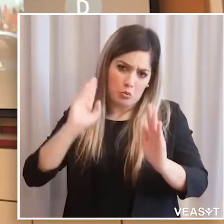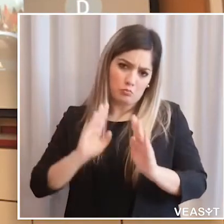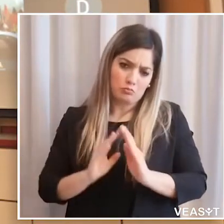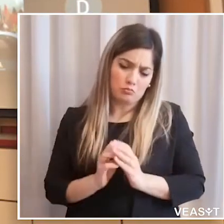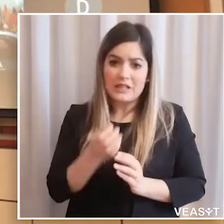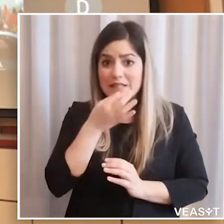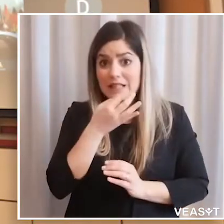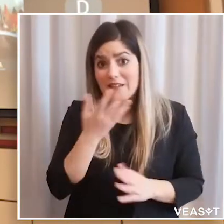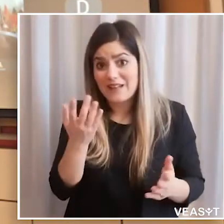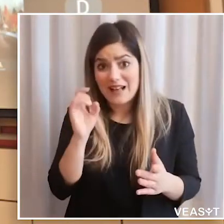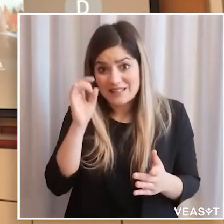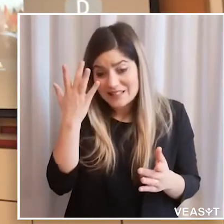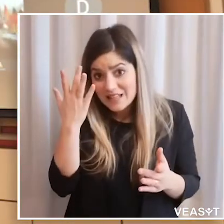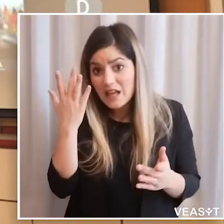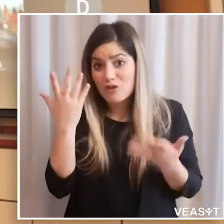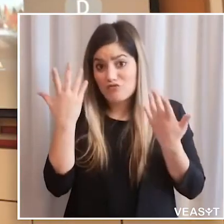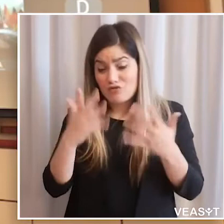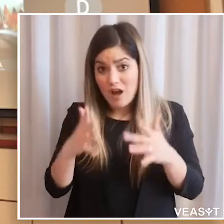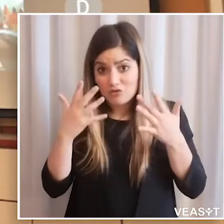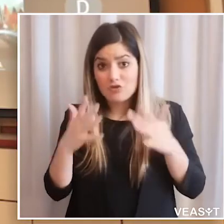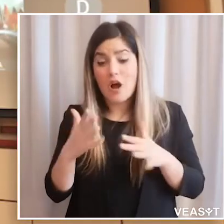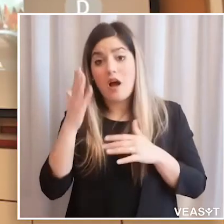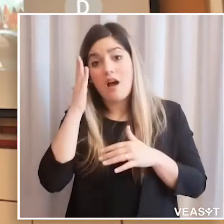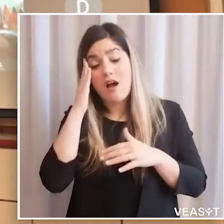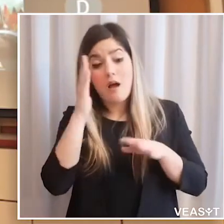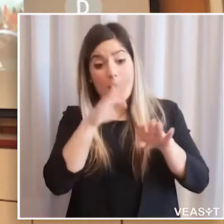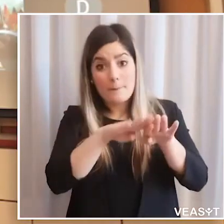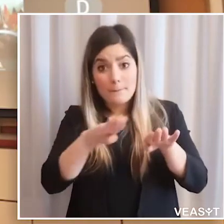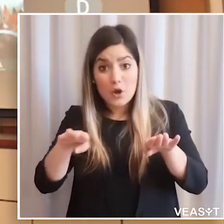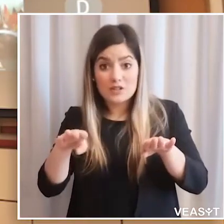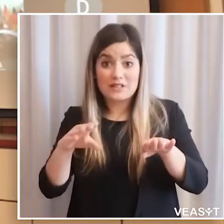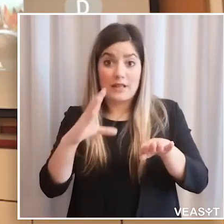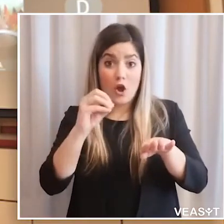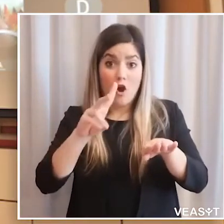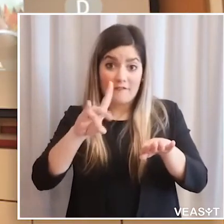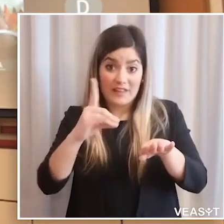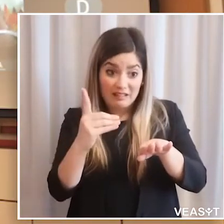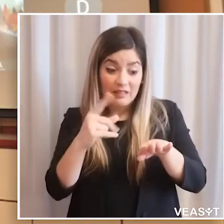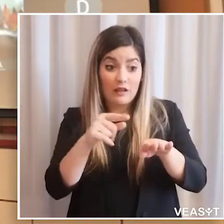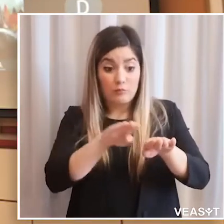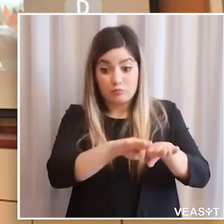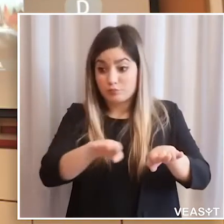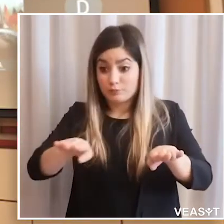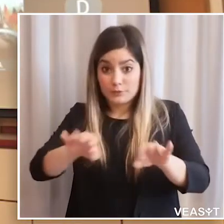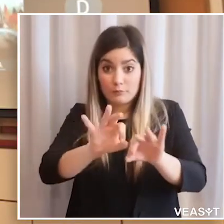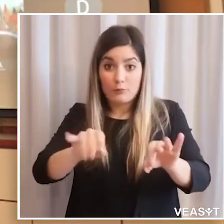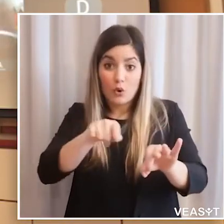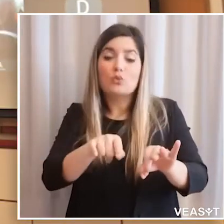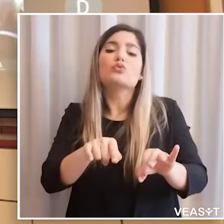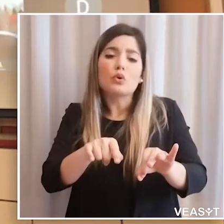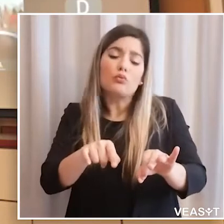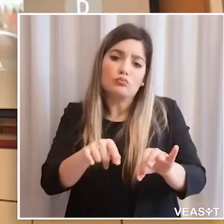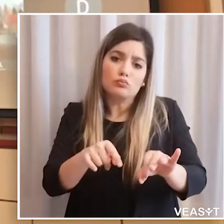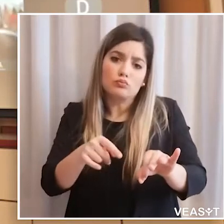posti in questo momento ne abbiamo più che a sufficienza. È chiaro che se si dovesse già posti